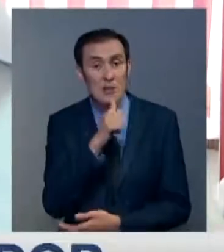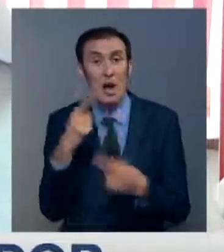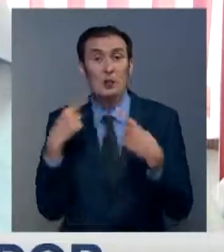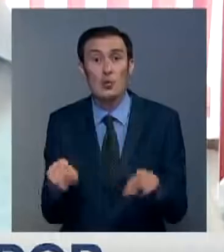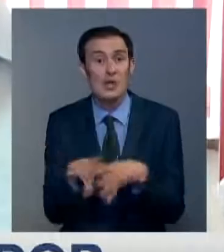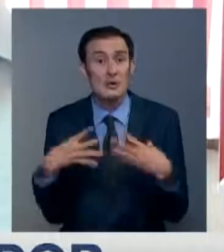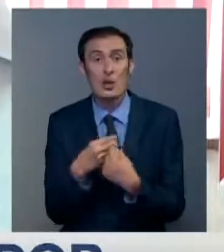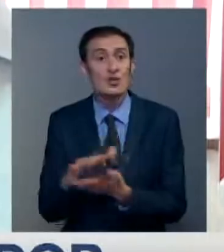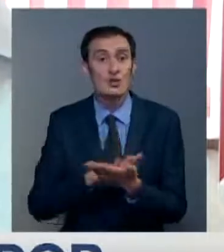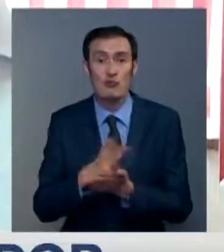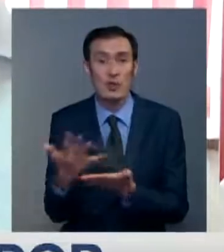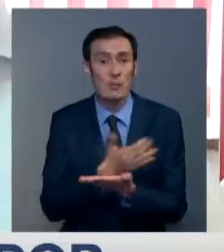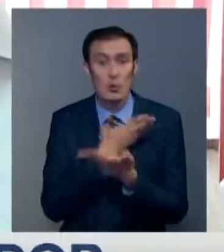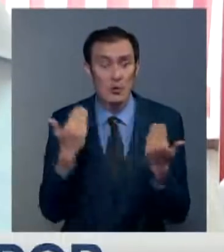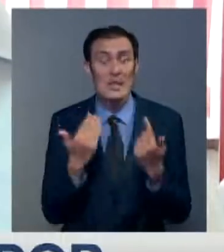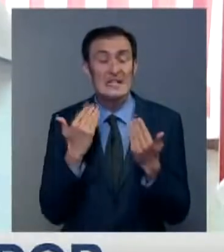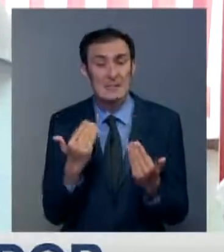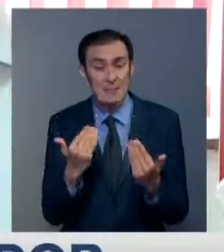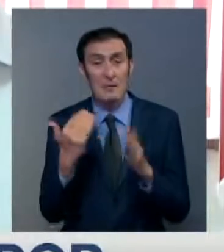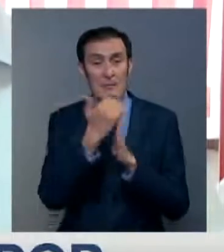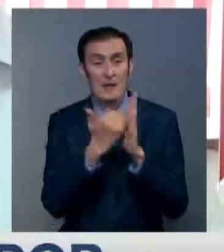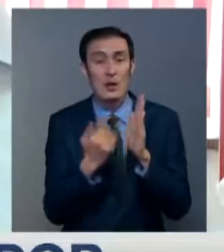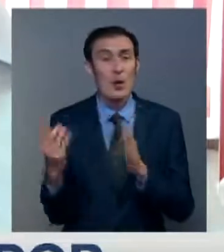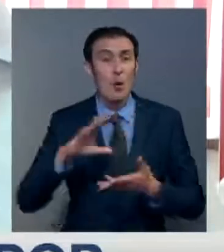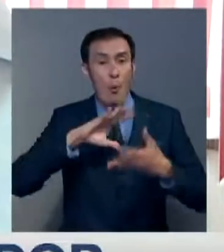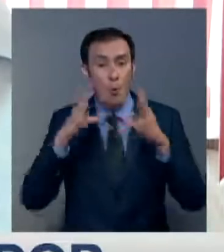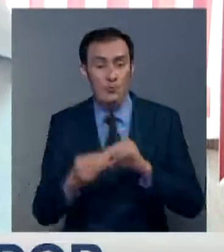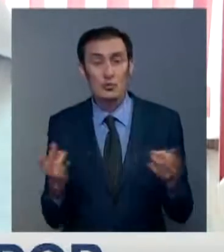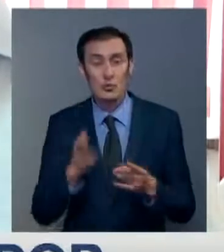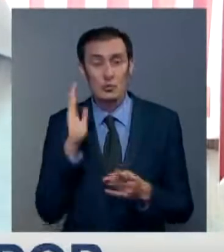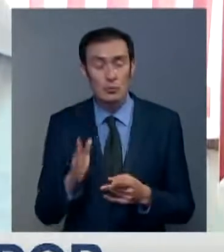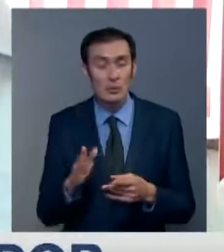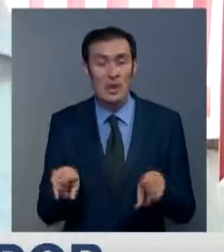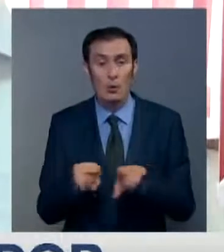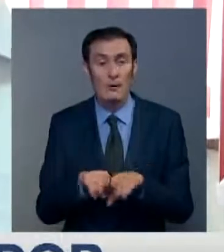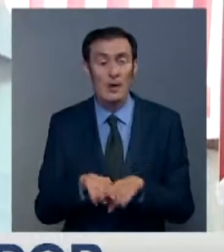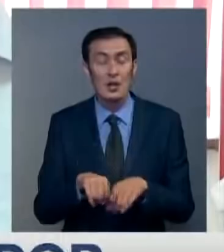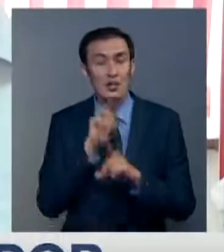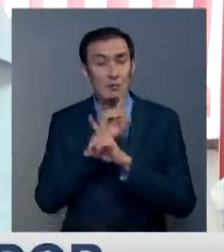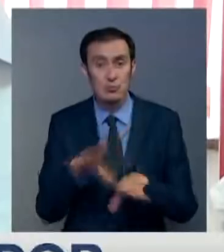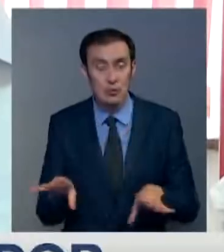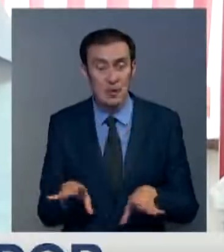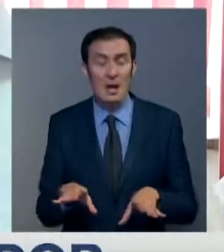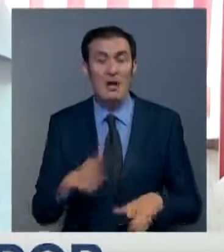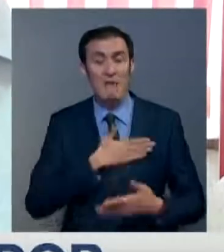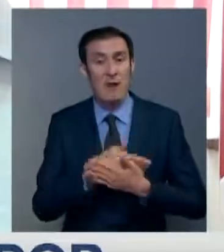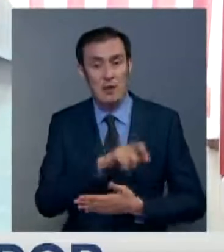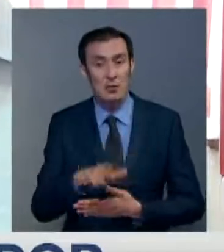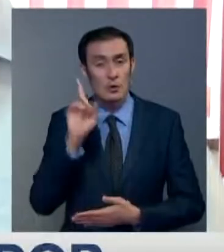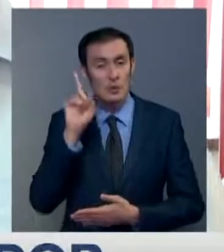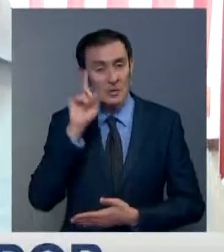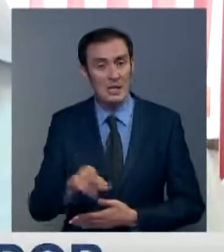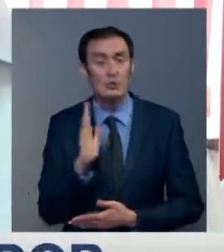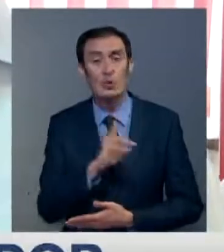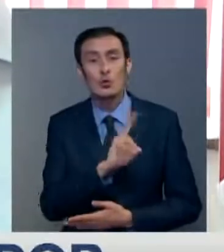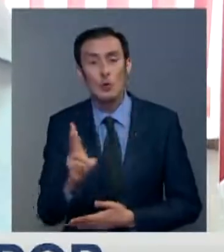а другая – ничего. Теперь, благодаря единой базе нуждающихся в помощи, такие случаи будут исключены. Волонтеры точно будут